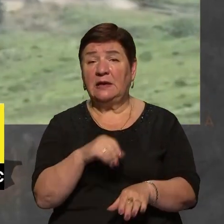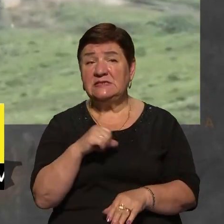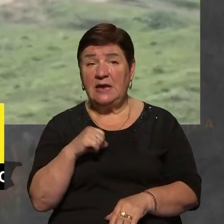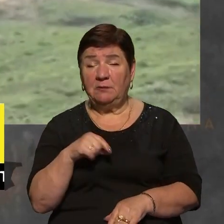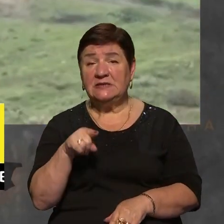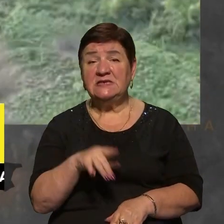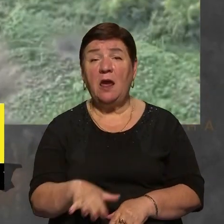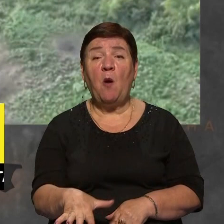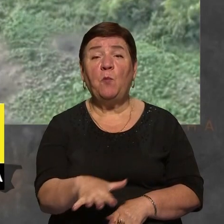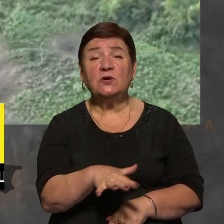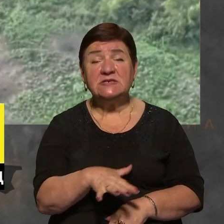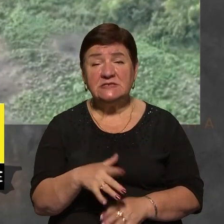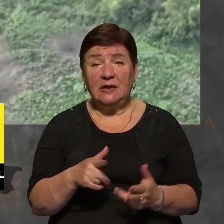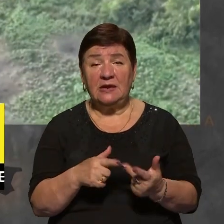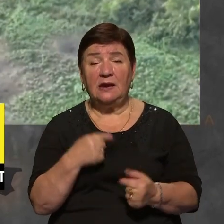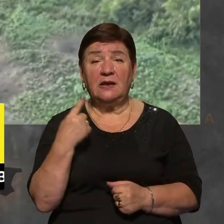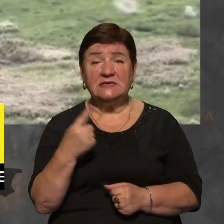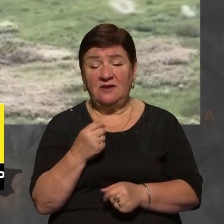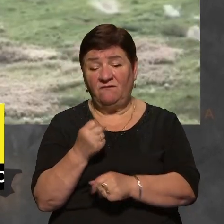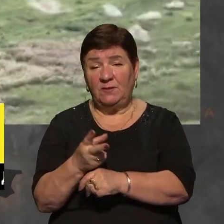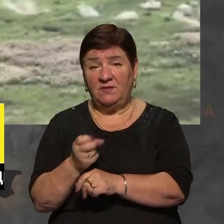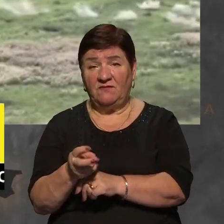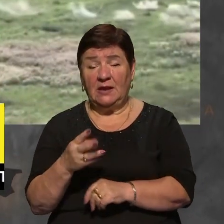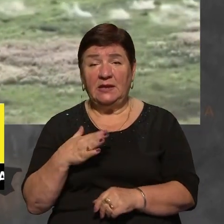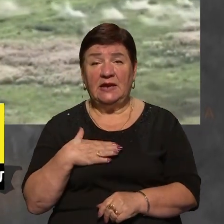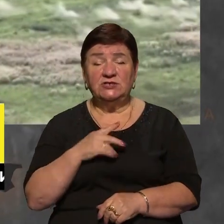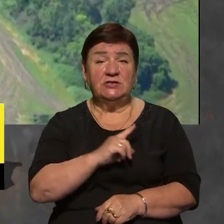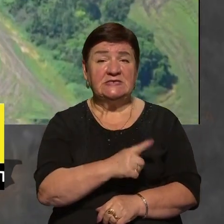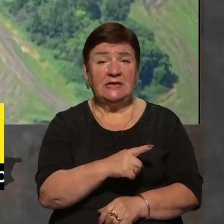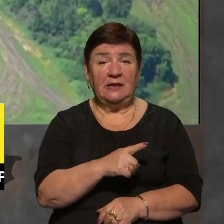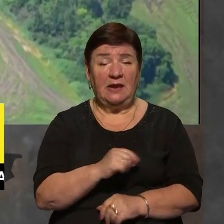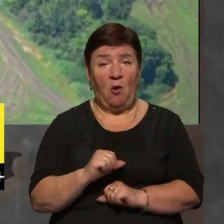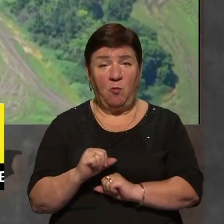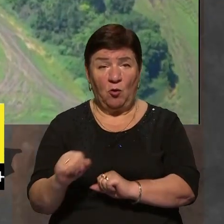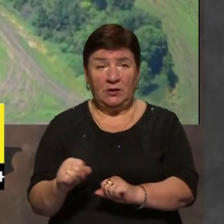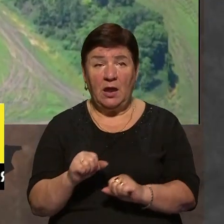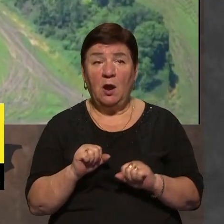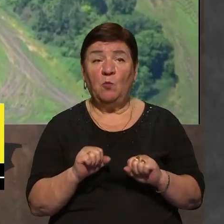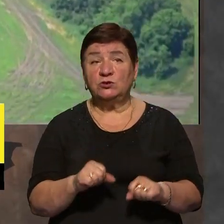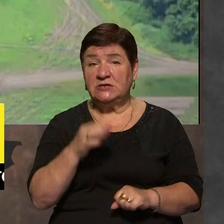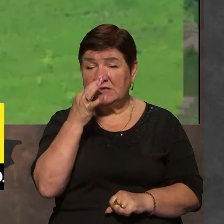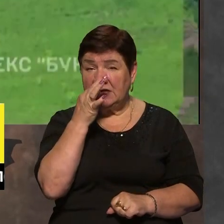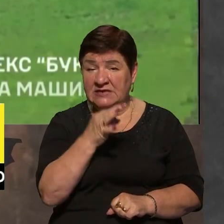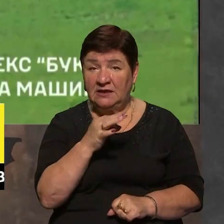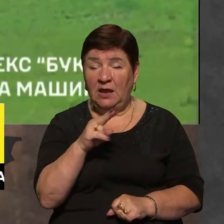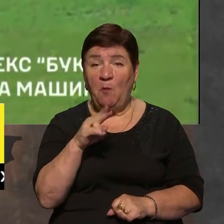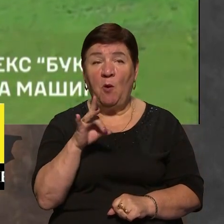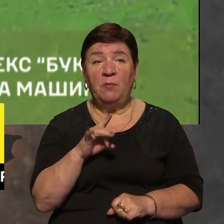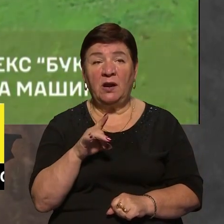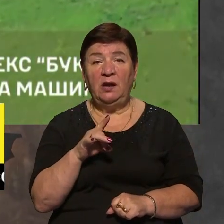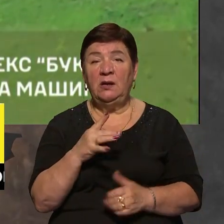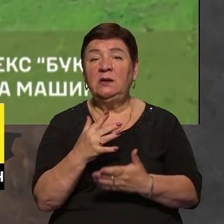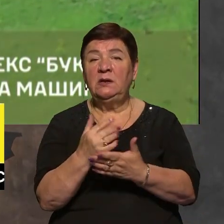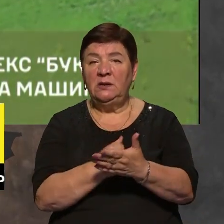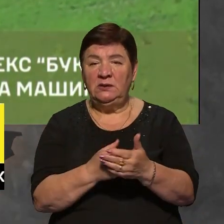позиції кілька разів відбивали наші сили оборони. Тому можна сказати, що попри переважаючі резерви,